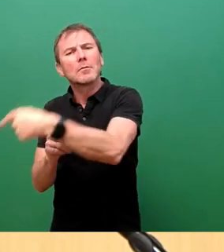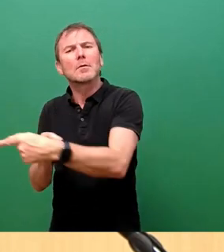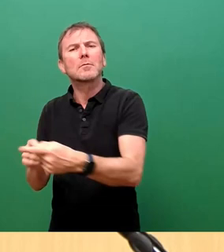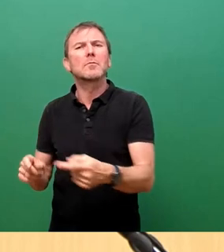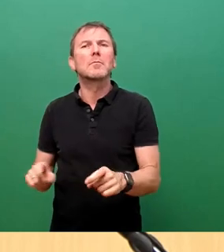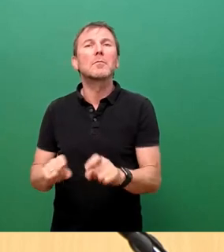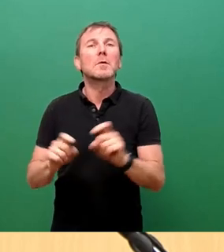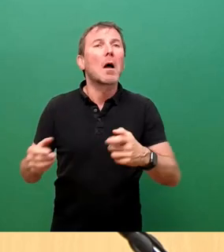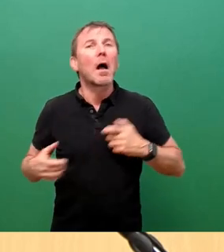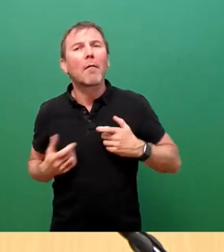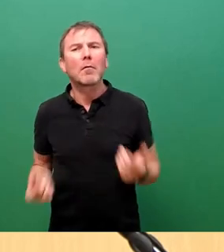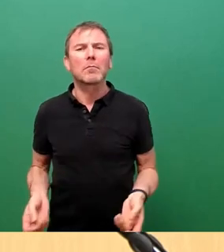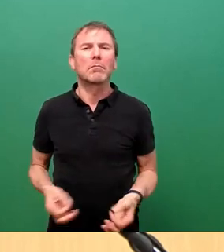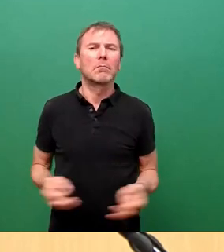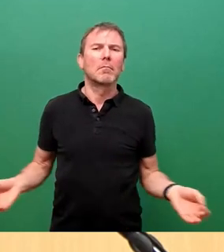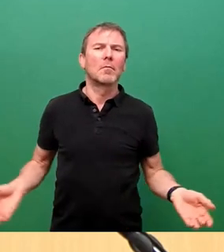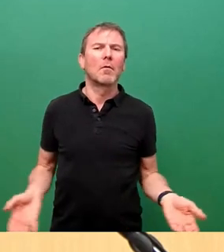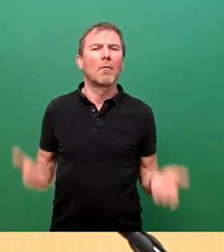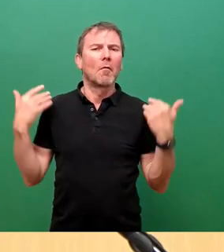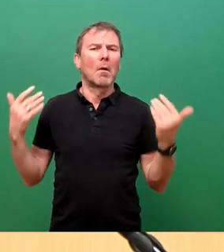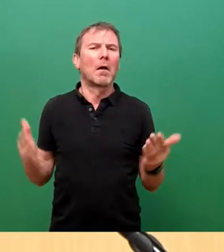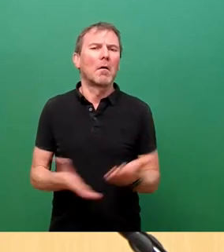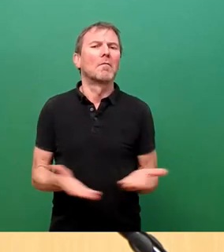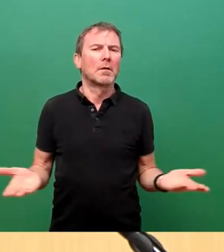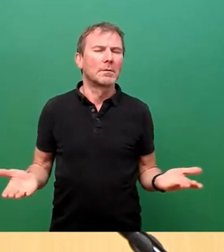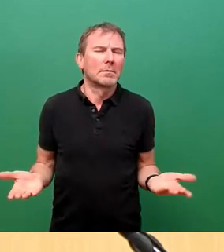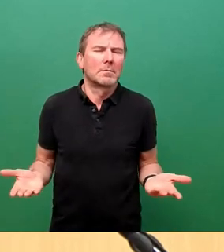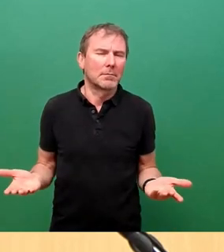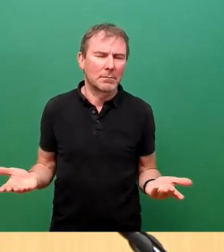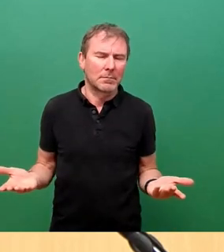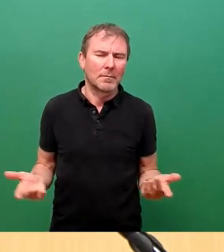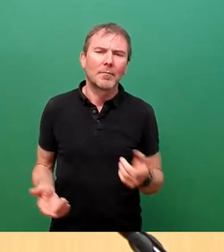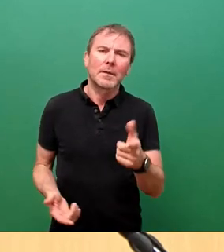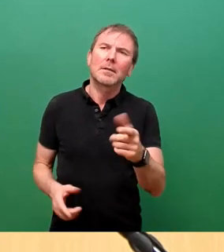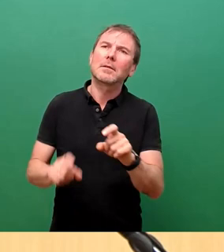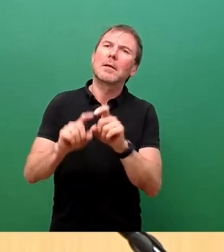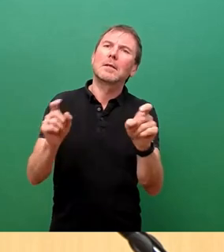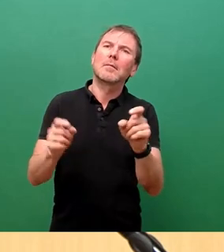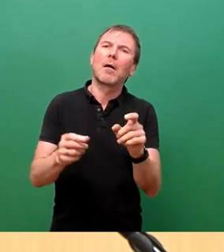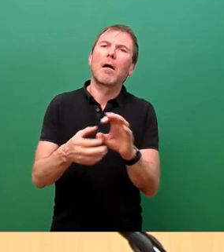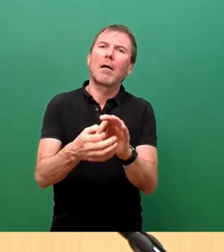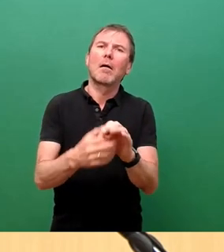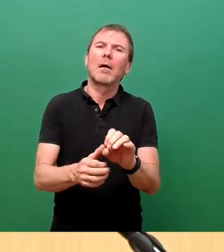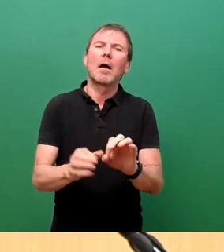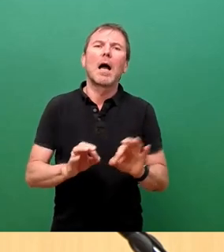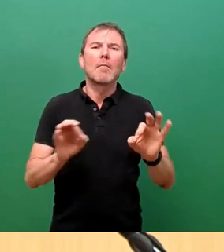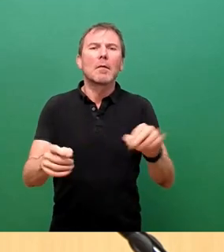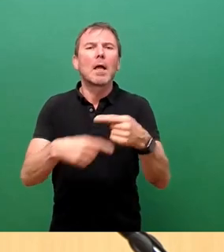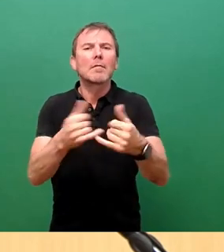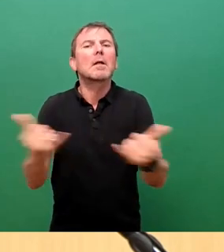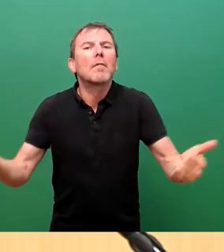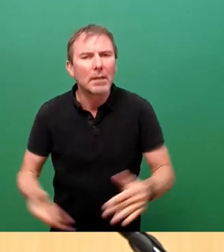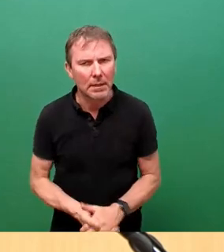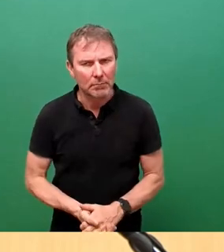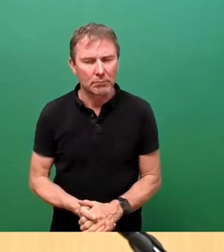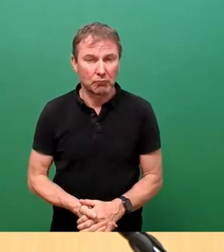Ende real geben wird. Da ist zunächst mal die Frage, wie entwickelt sich eigentlich die Pandemie? Also im